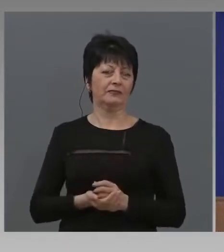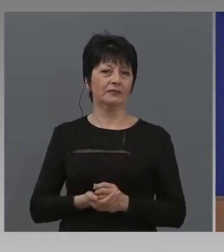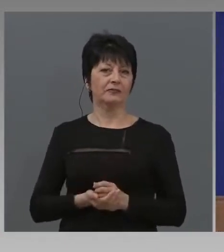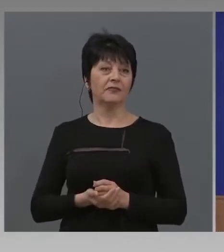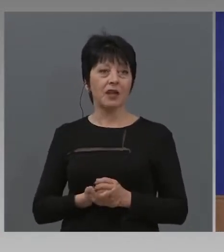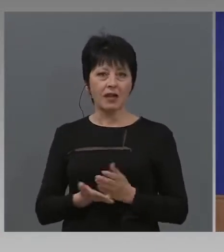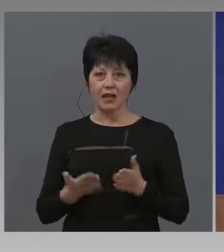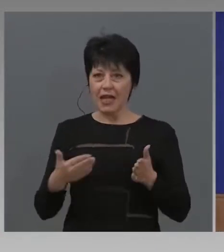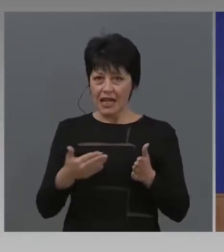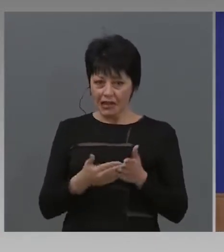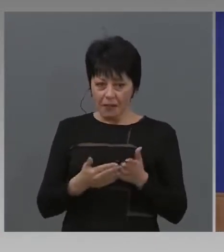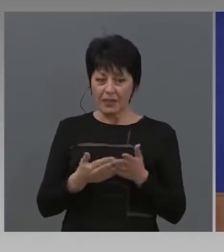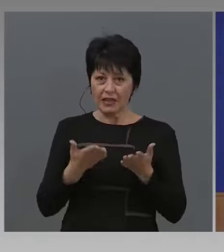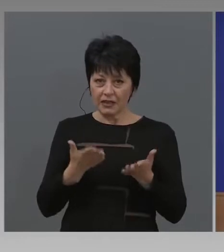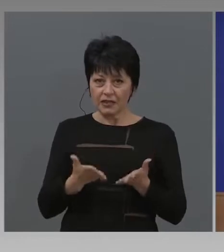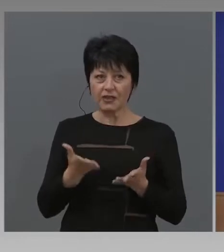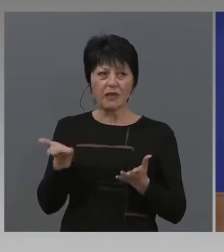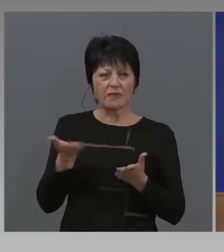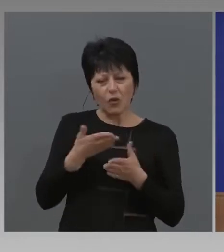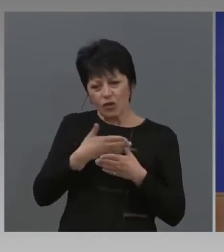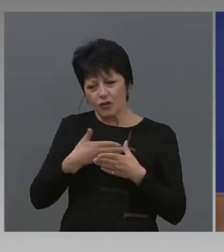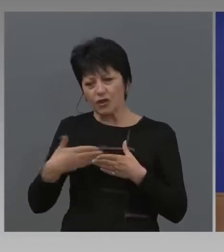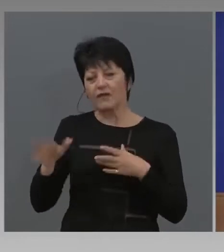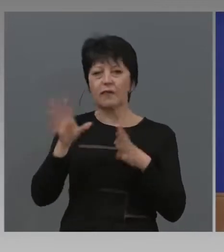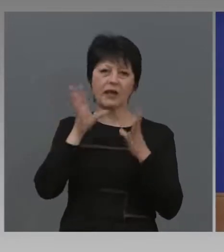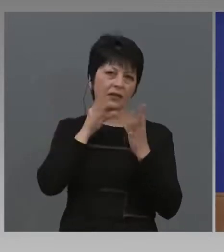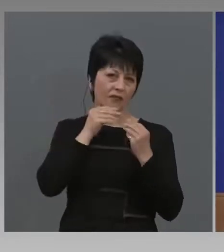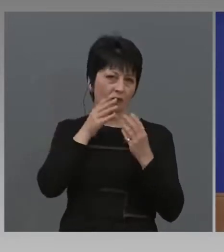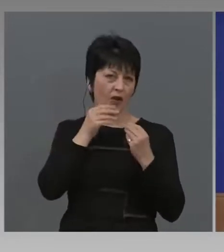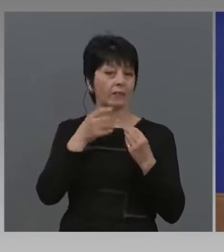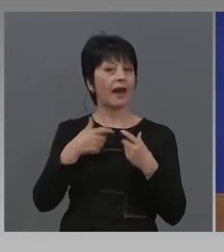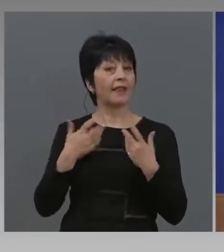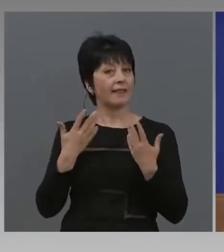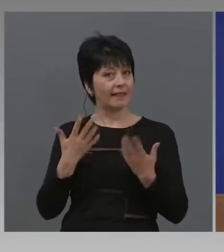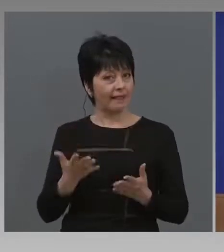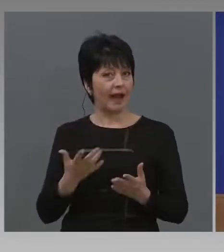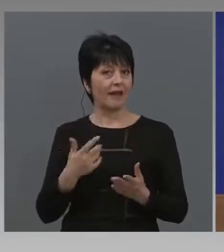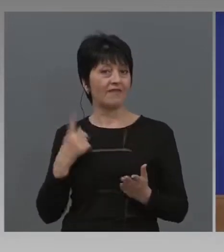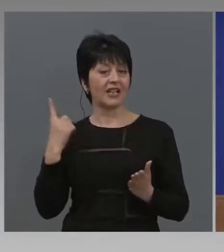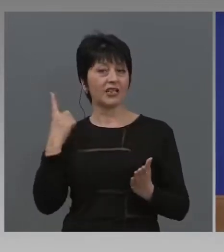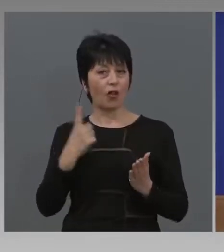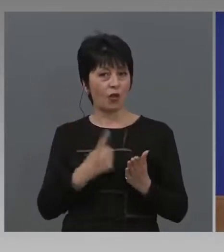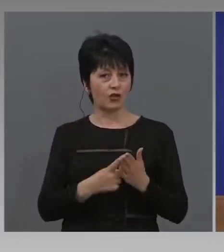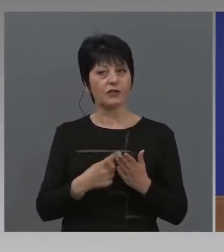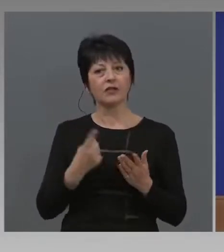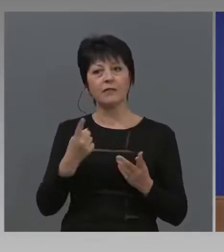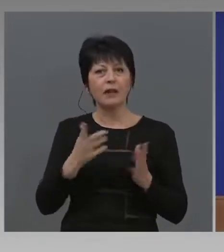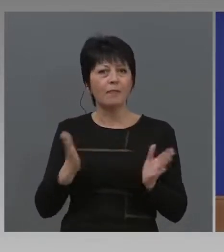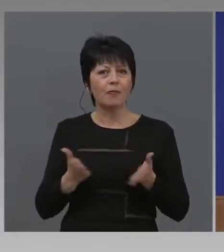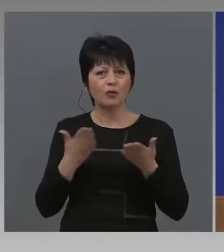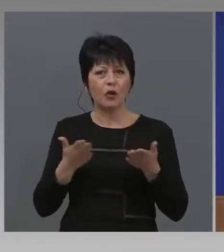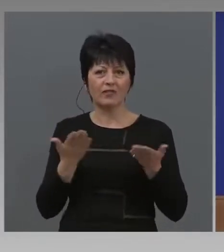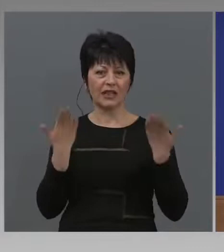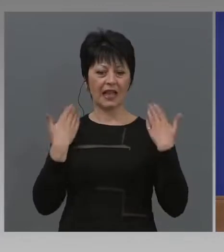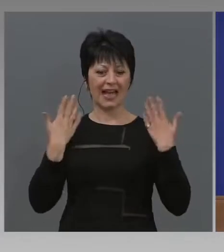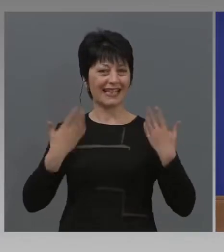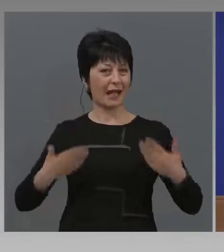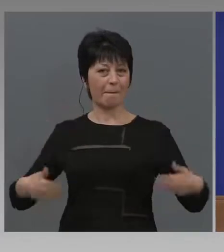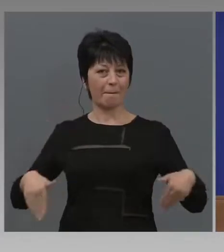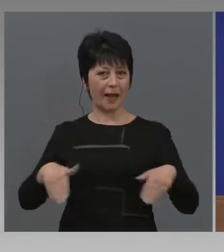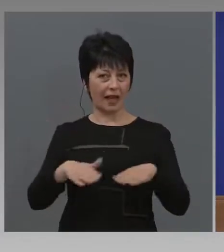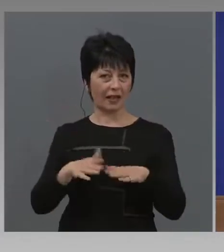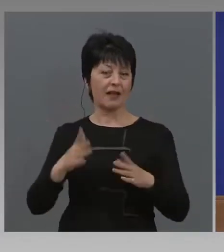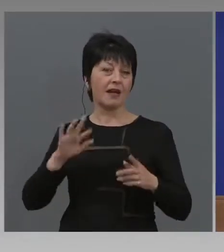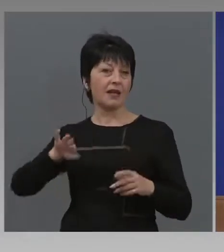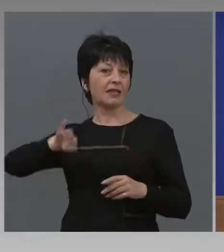И въпреки всичко продължава да се говори. Да, възложил съм да ни подготвят за паркова и планините. Включително и в неделя да проведат едно